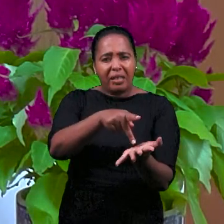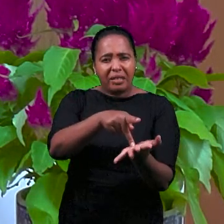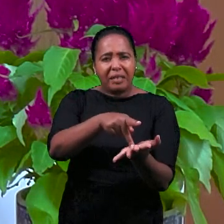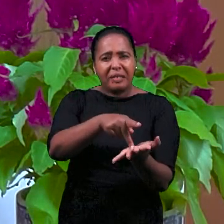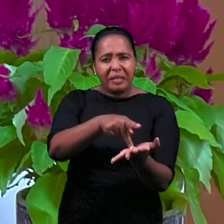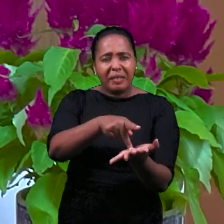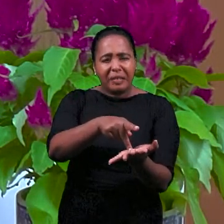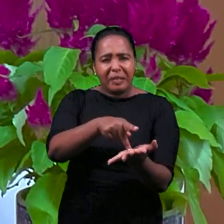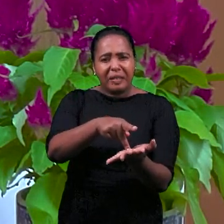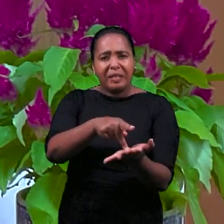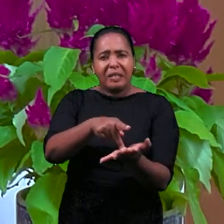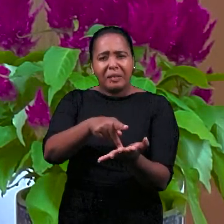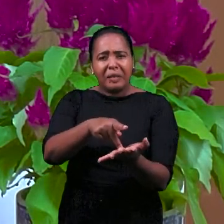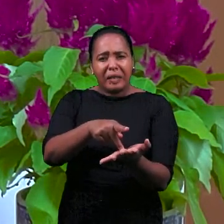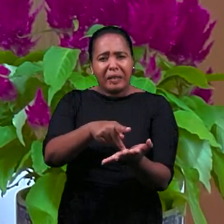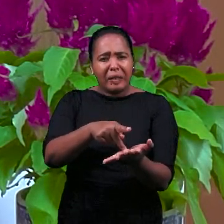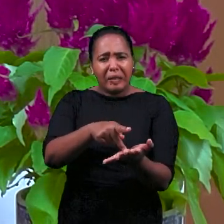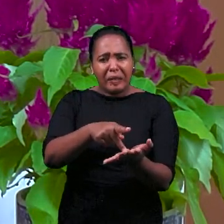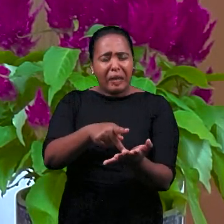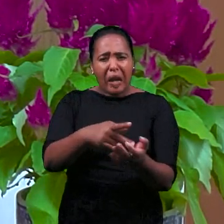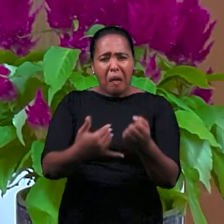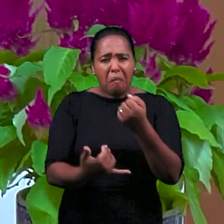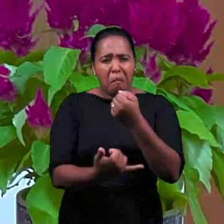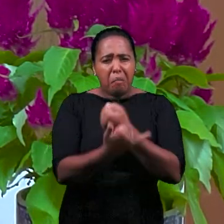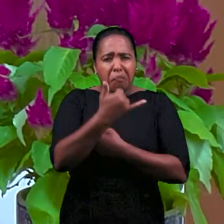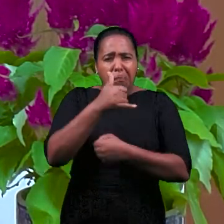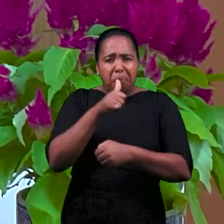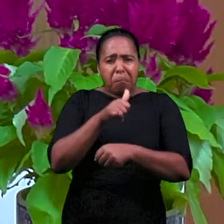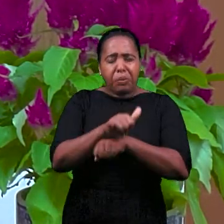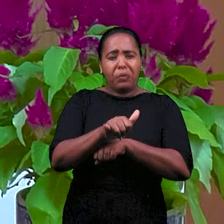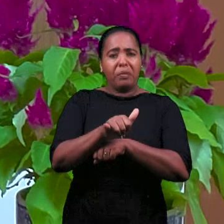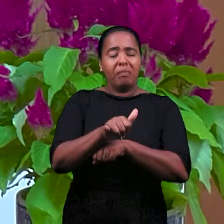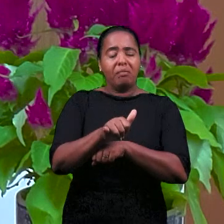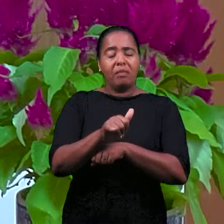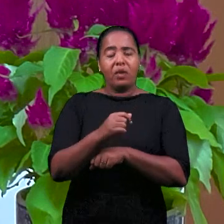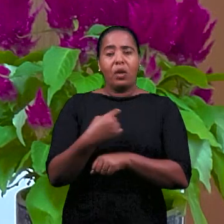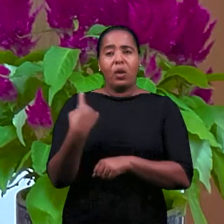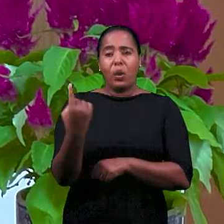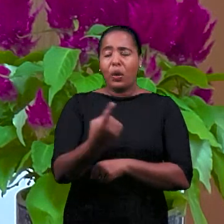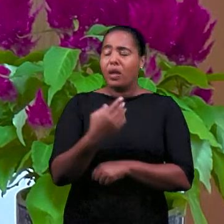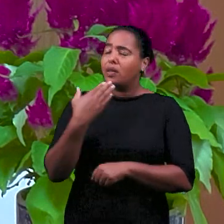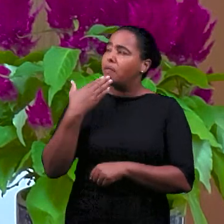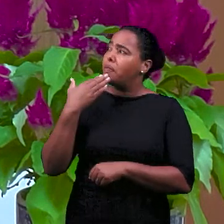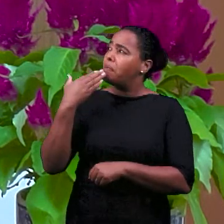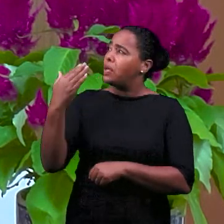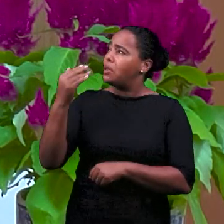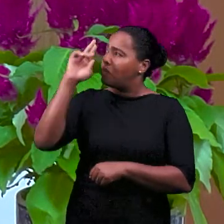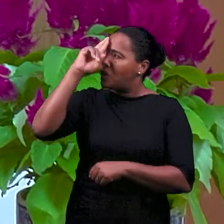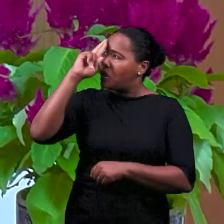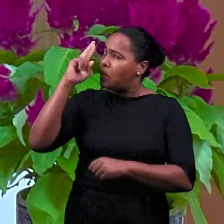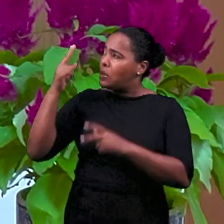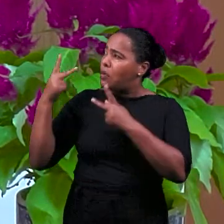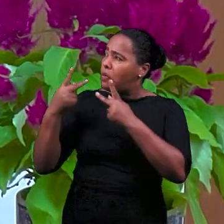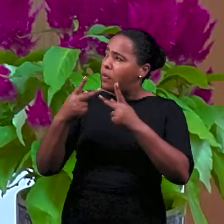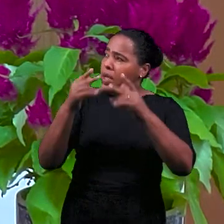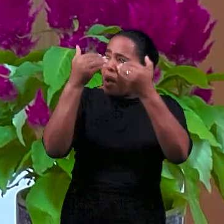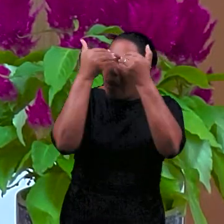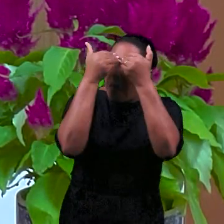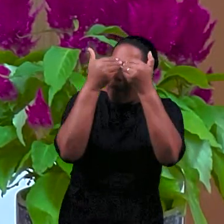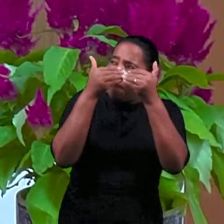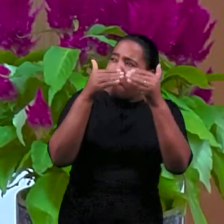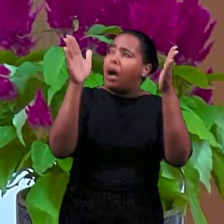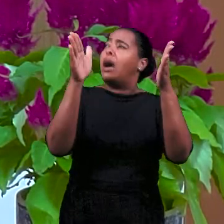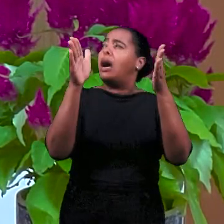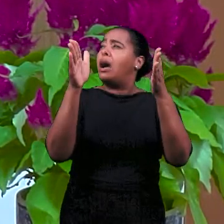которая является обманом. И мы просим, открой разумы,